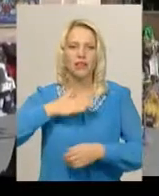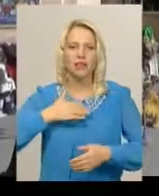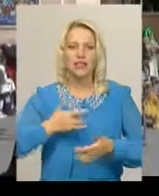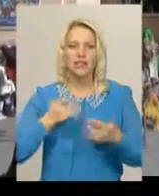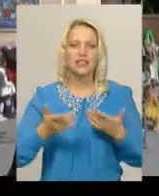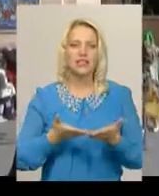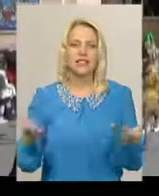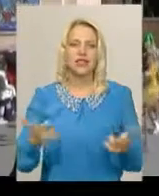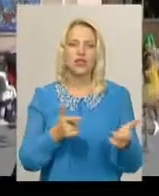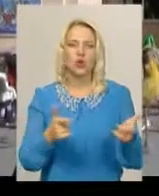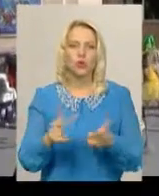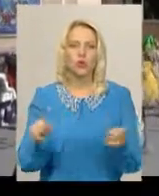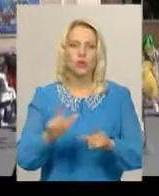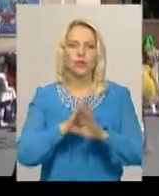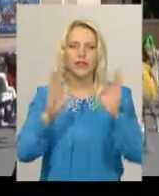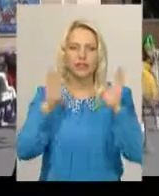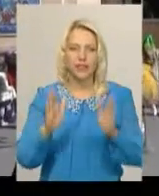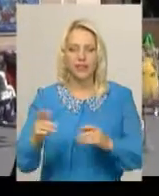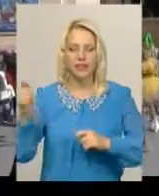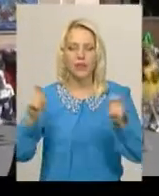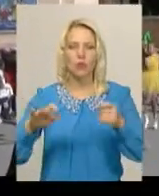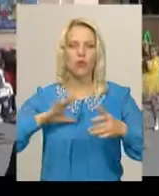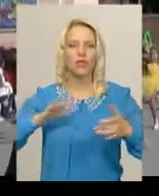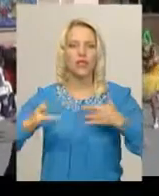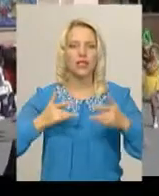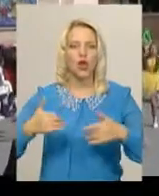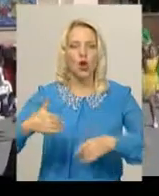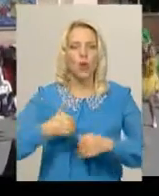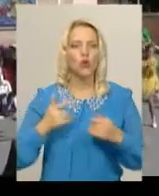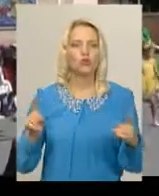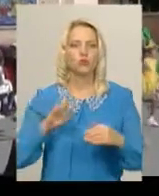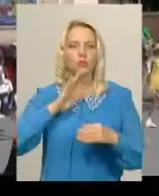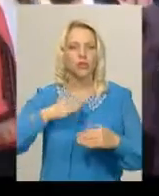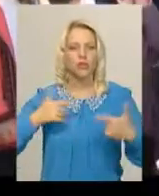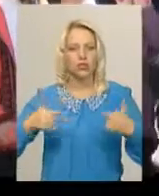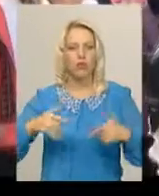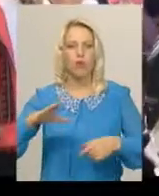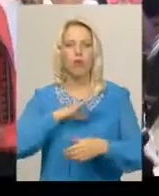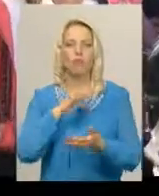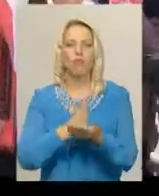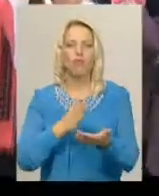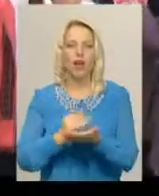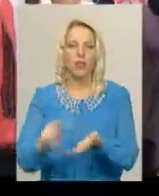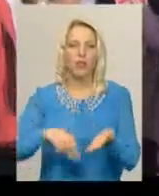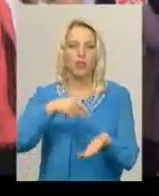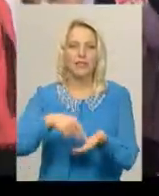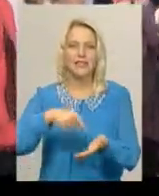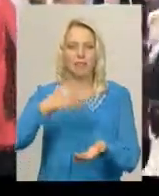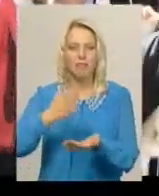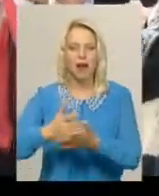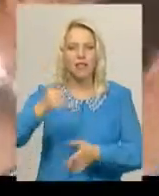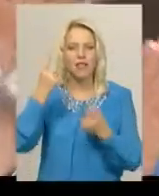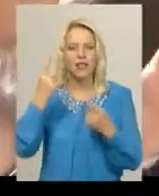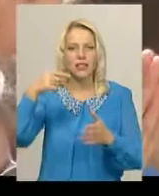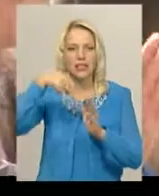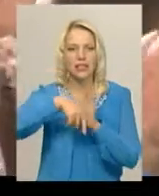готовимось для того, щоб не тільки фестиваль був тетральний, але ми хочемо, щоб наші гости побували в місті. Місто має велике значення – це